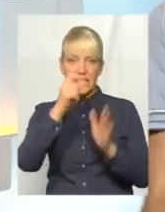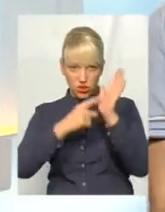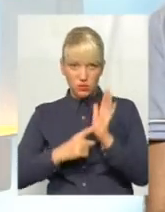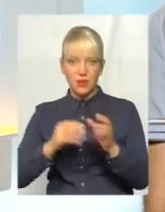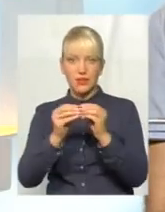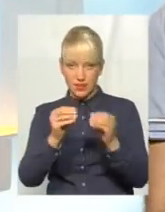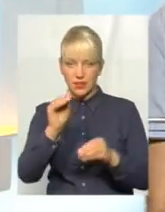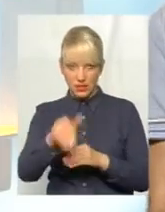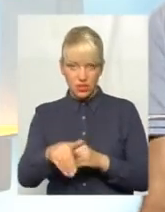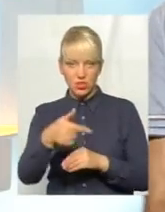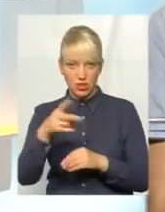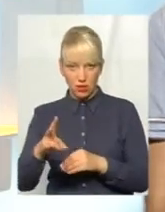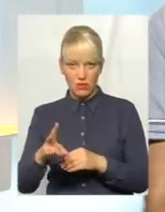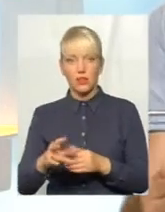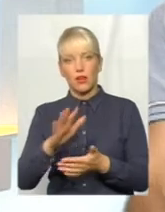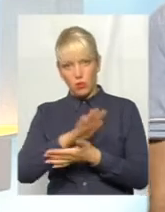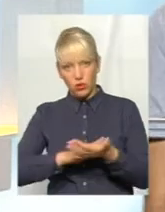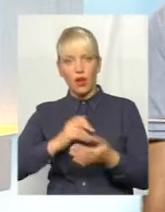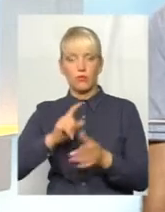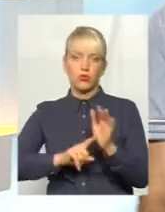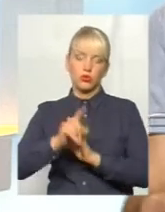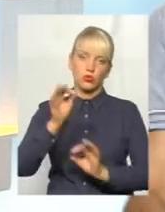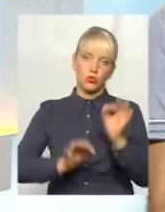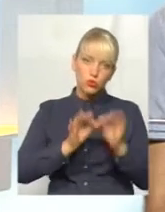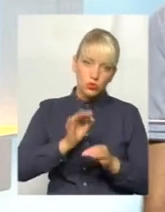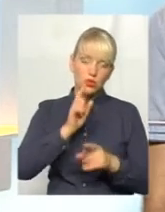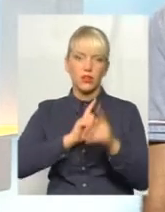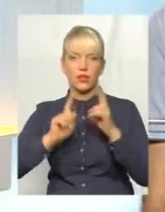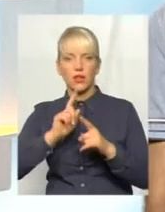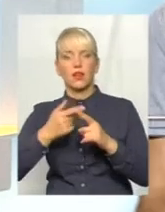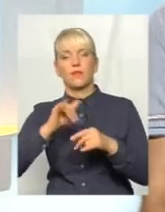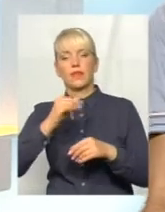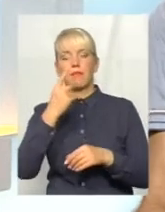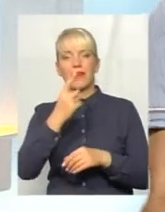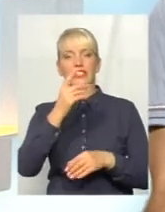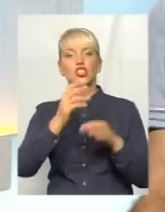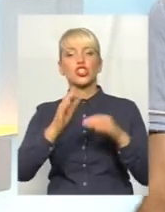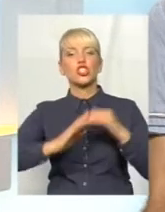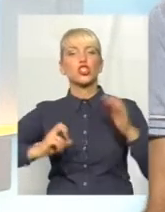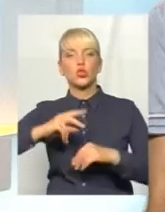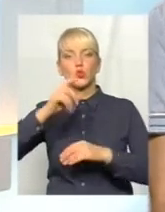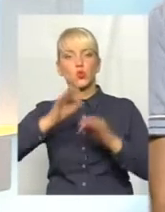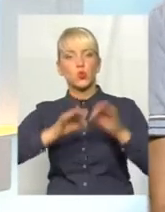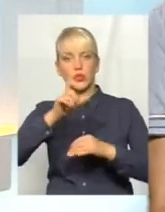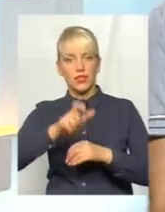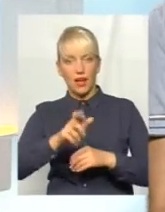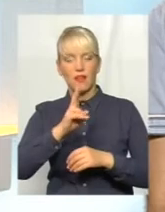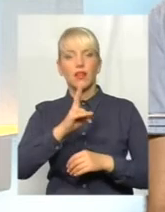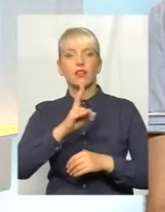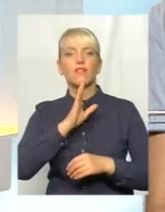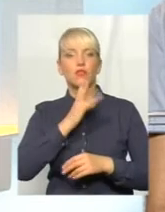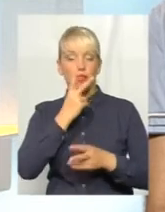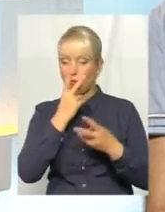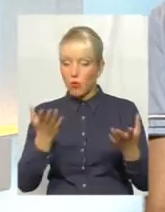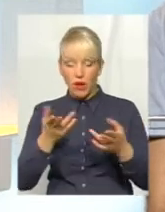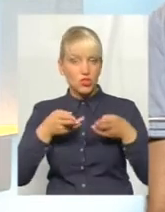почалися судові, ми вже знаємо. Перша судовая, суддя перша, яка не змогла, не побачила